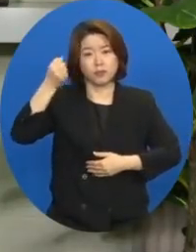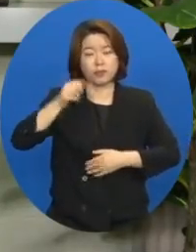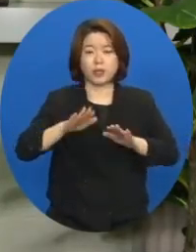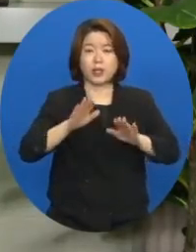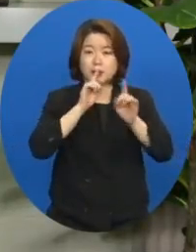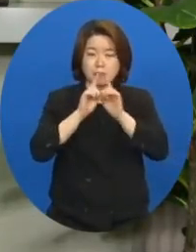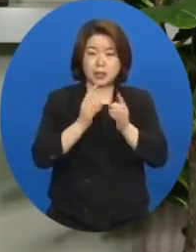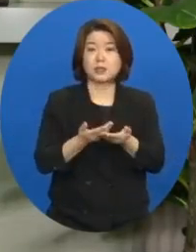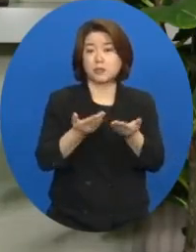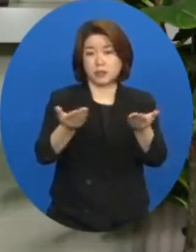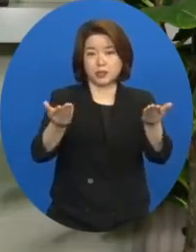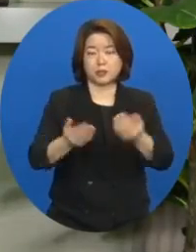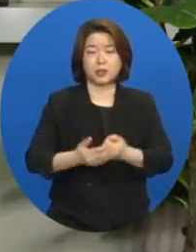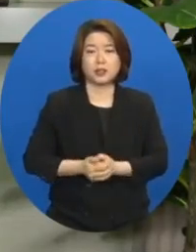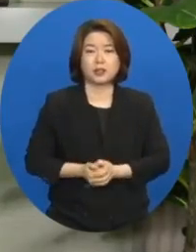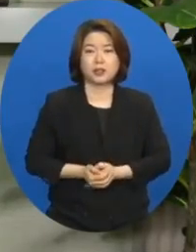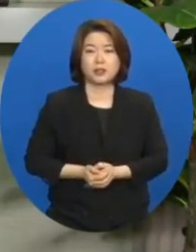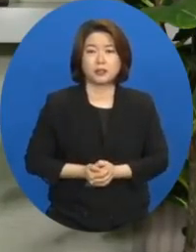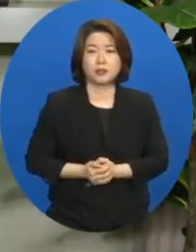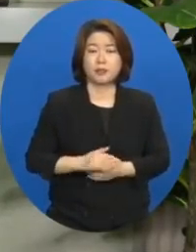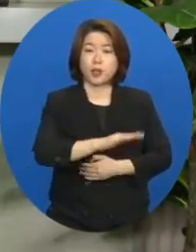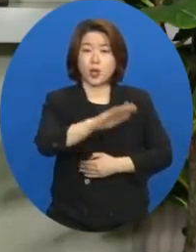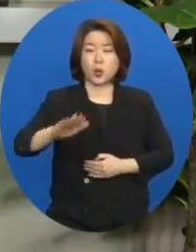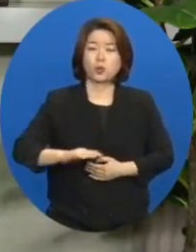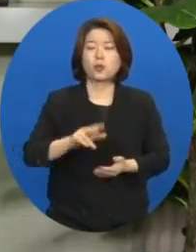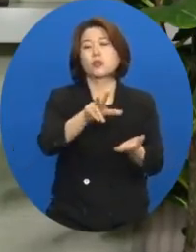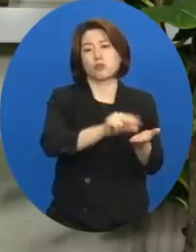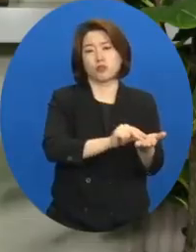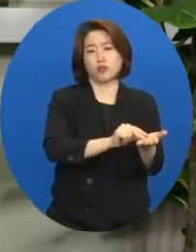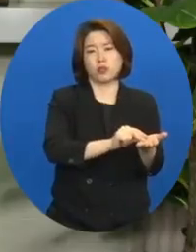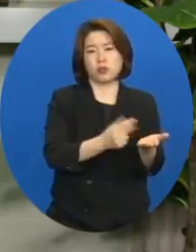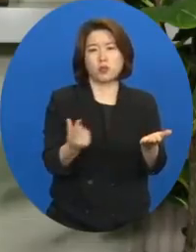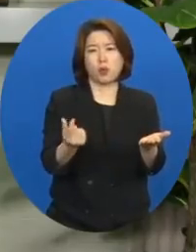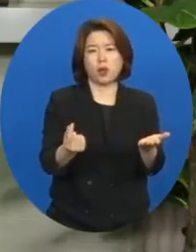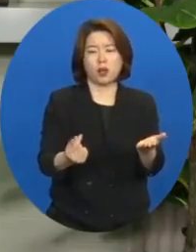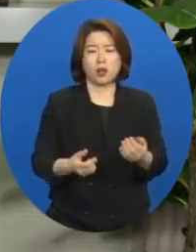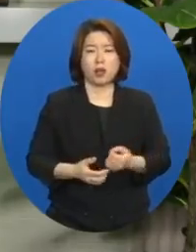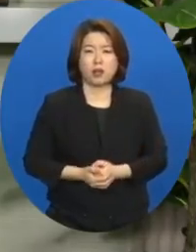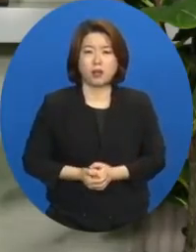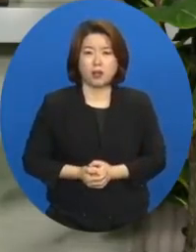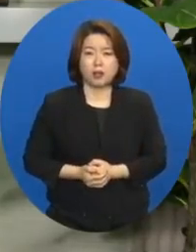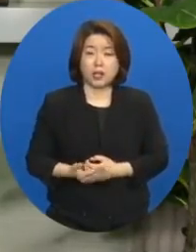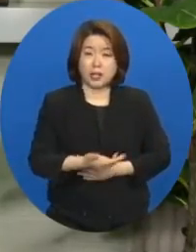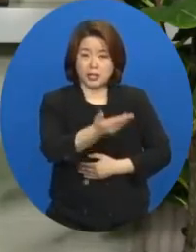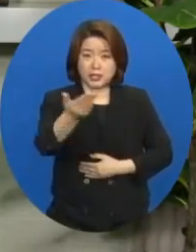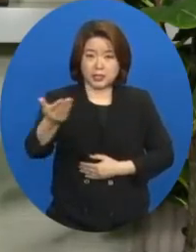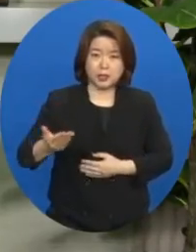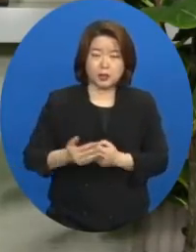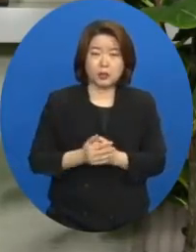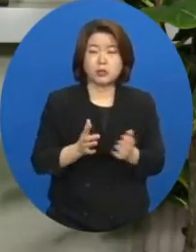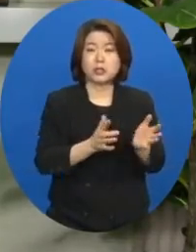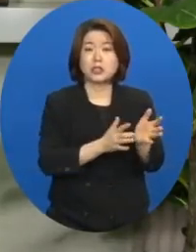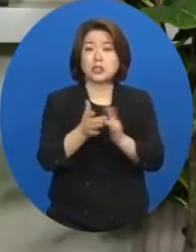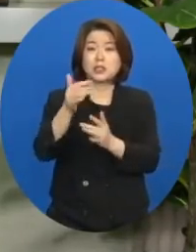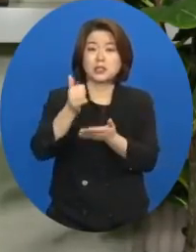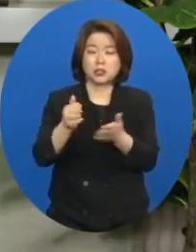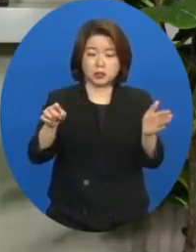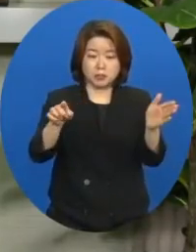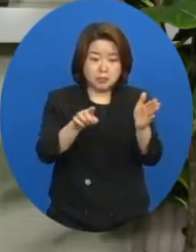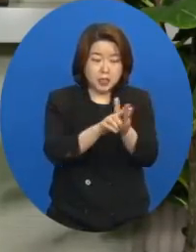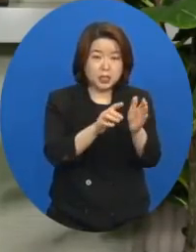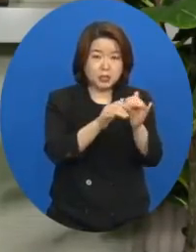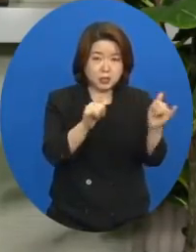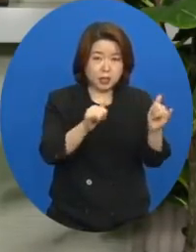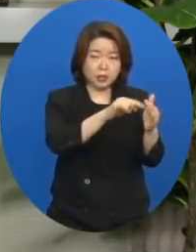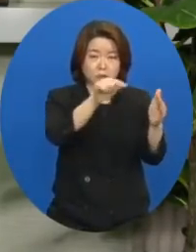이 말씀을 드리는 것입니다. 우리들의 문제이기 때문에 그렇습니다. 여러분 예수님을 믿는 사람들 중에